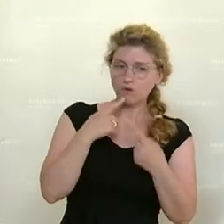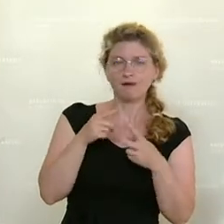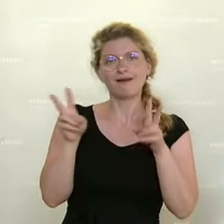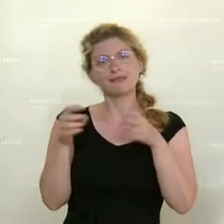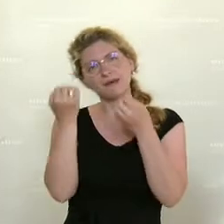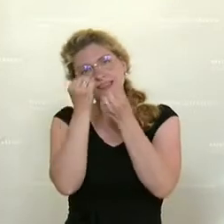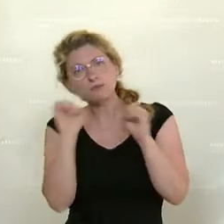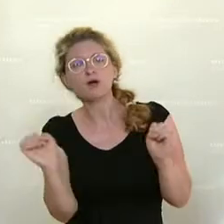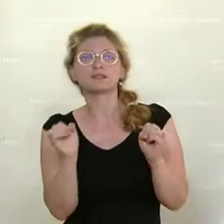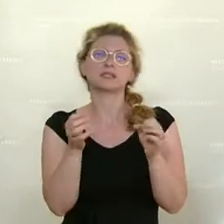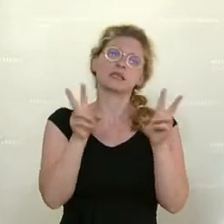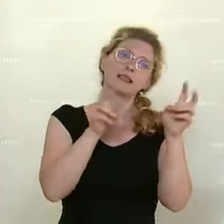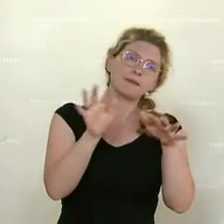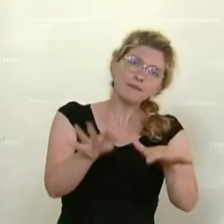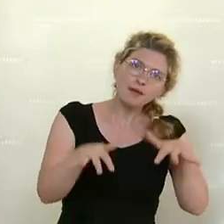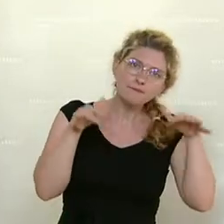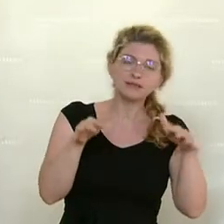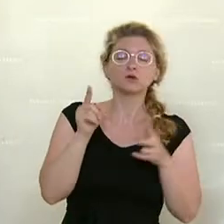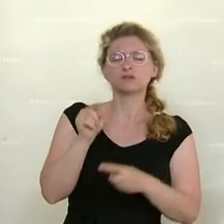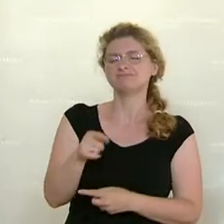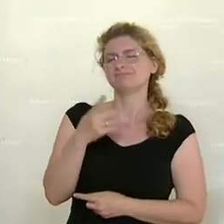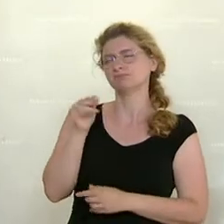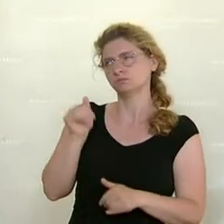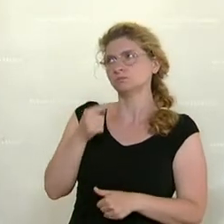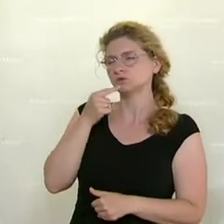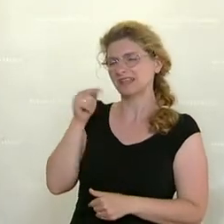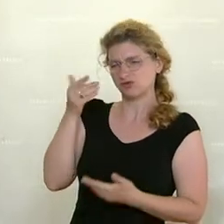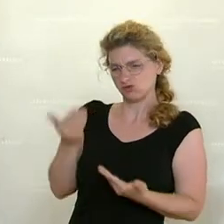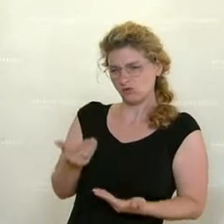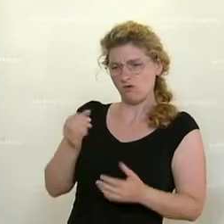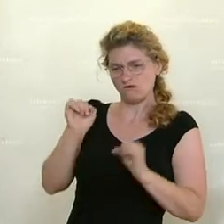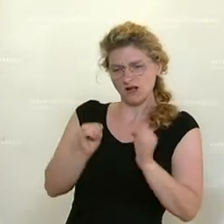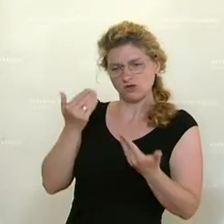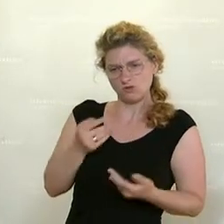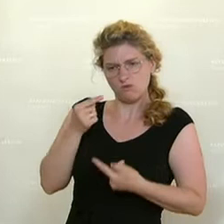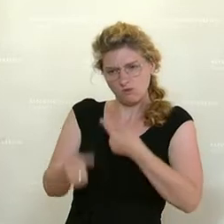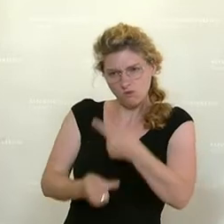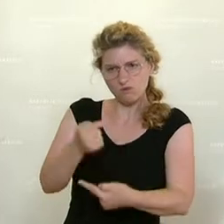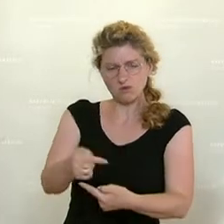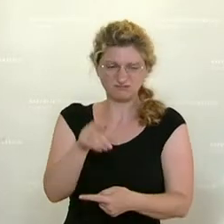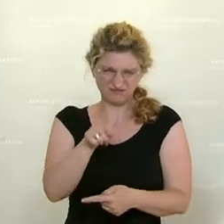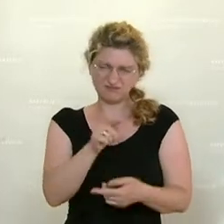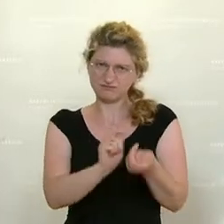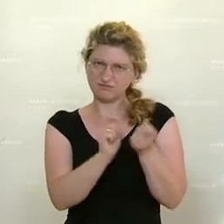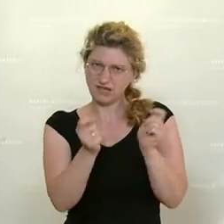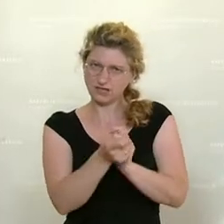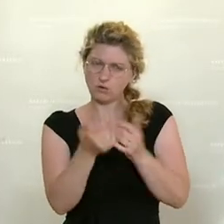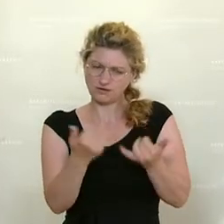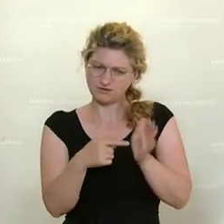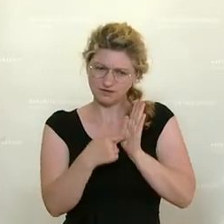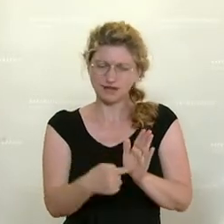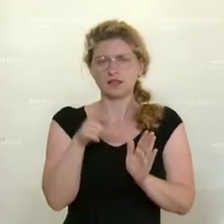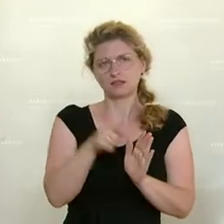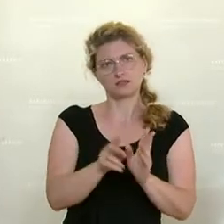und über Parlament. Ich sage Ihnen, diese Vorgehensweise, die Sie bei dieser Änderung jetzt machen, ist in